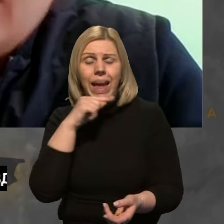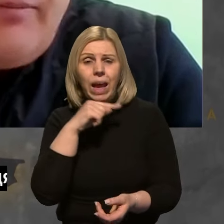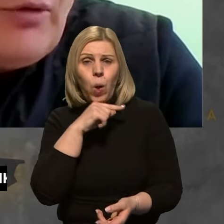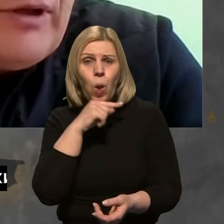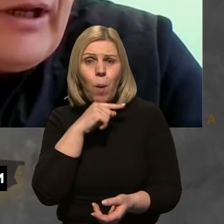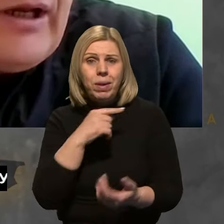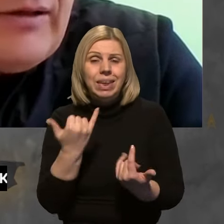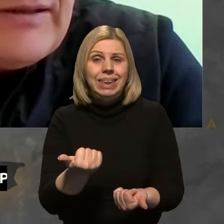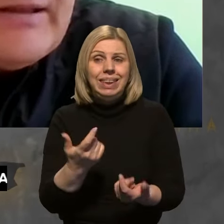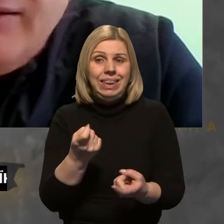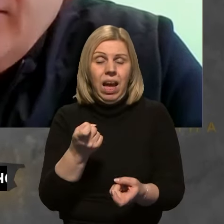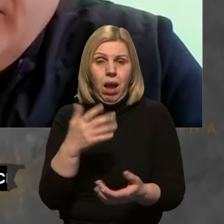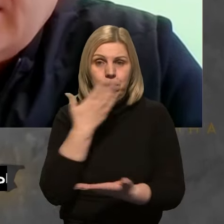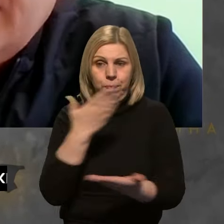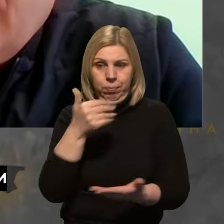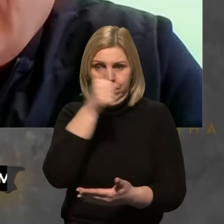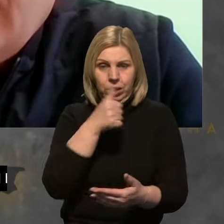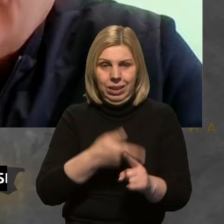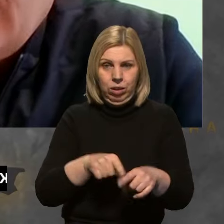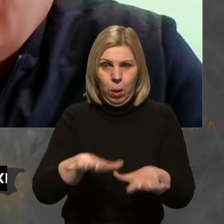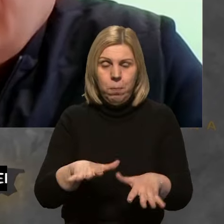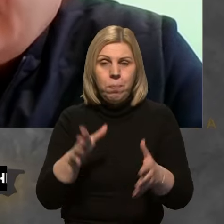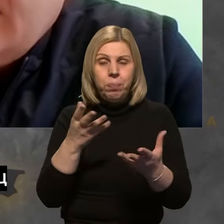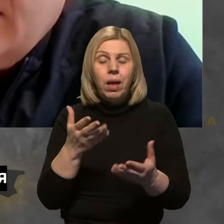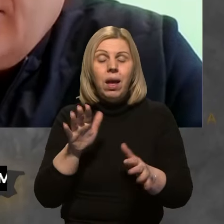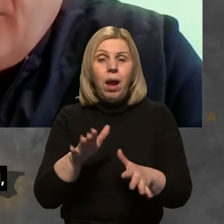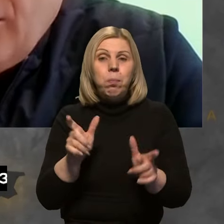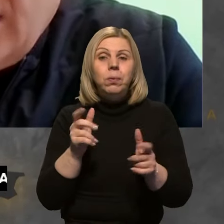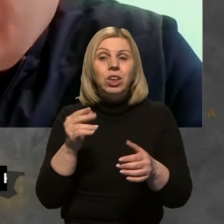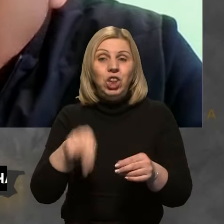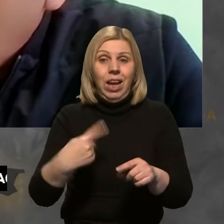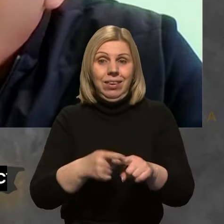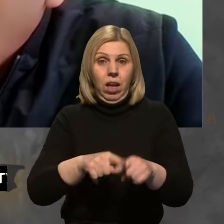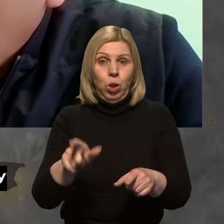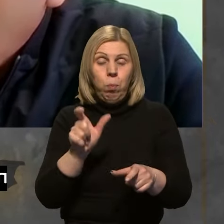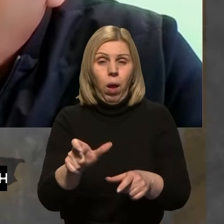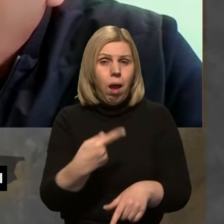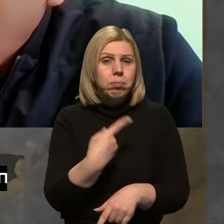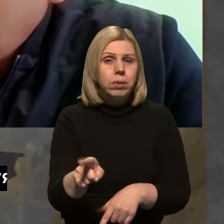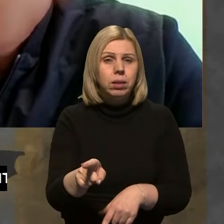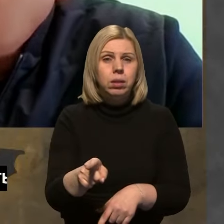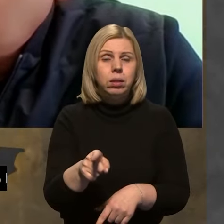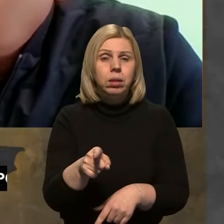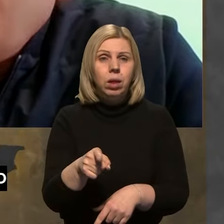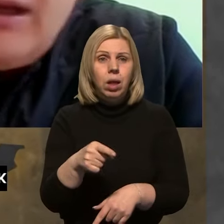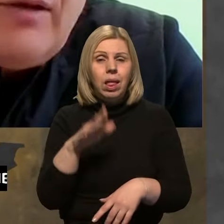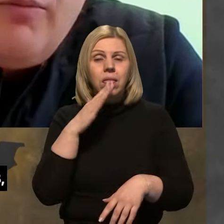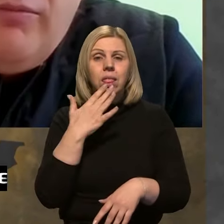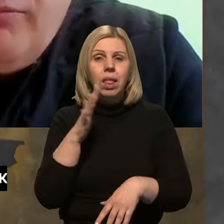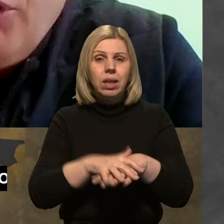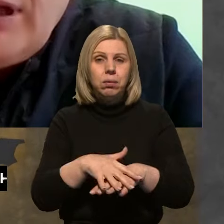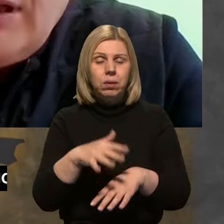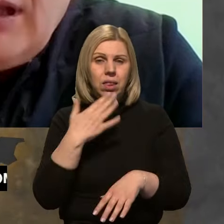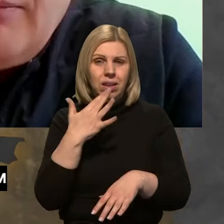за минулий рік, за ці місяці блокади, втратила десь, по даним Нацбанку України,